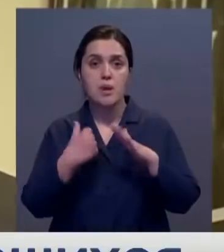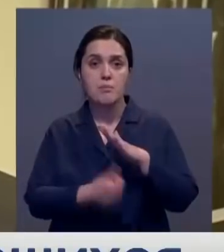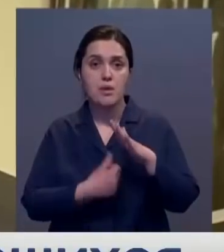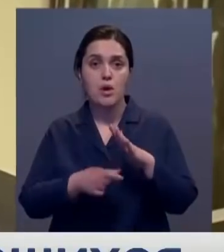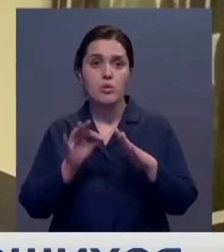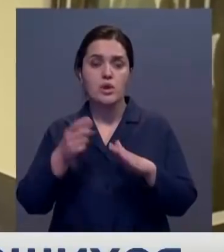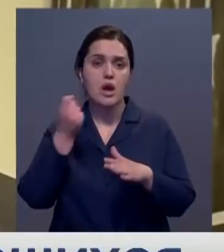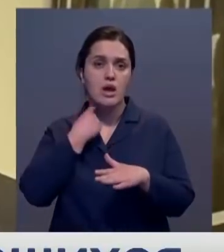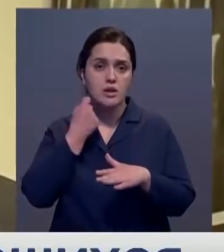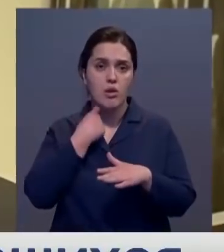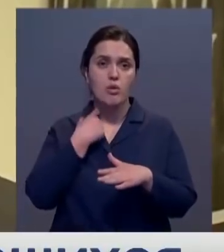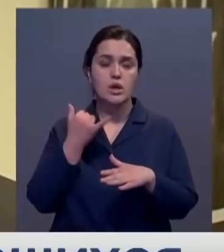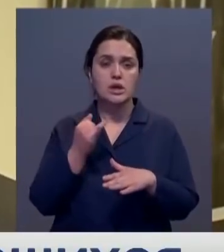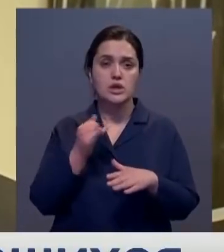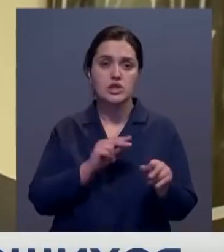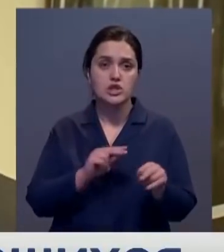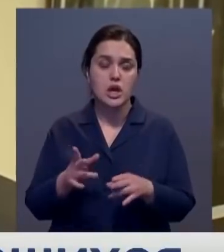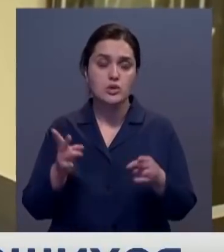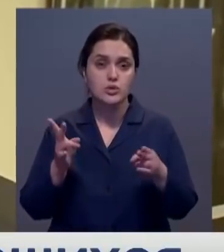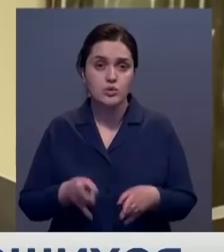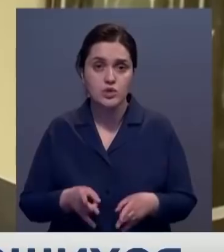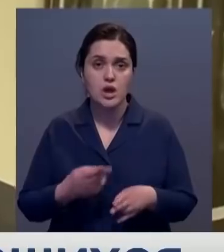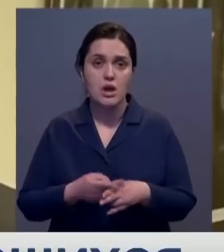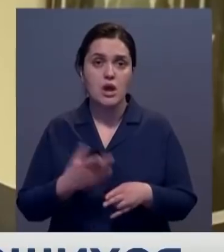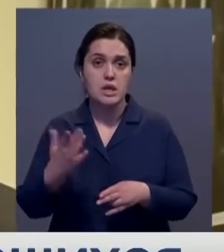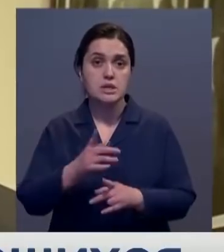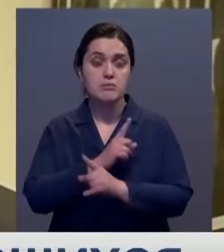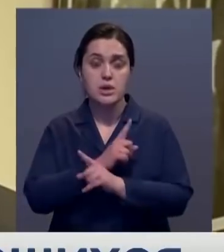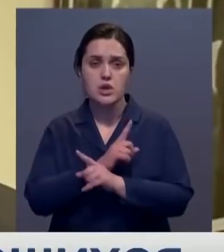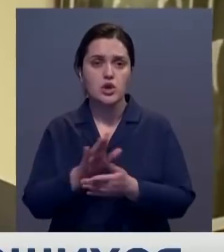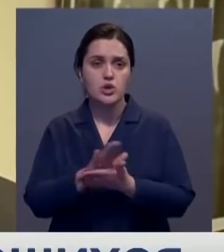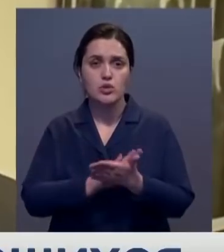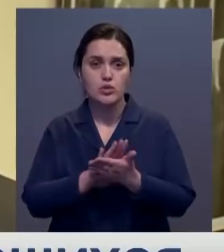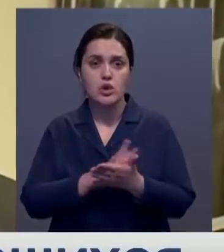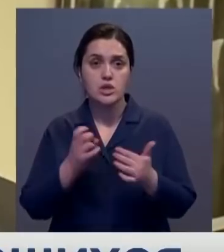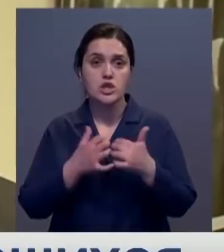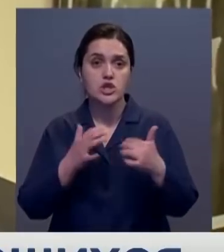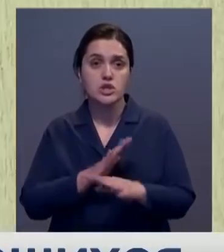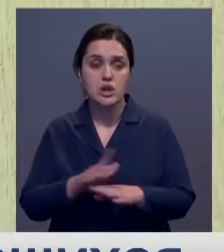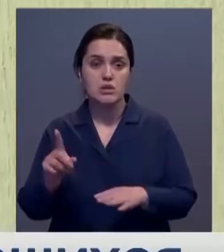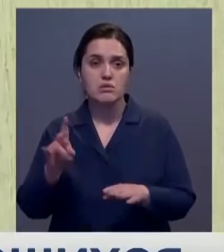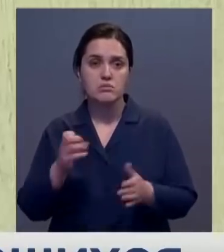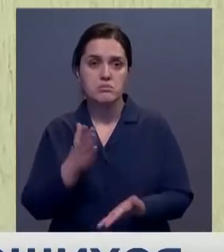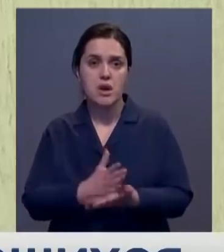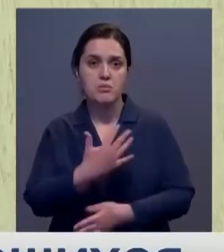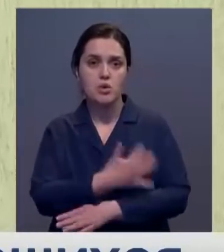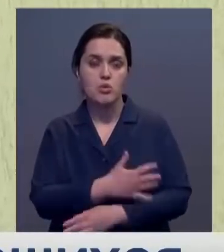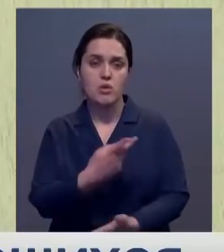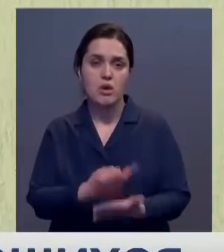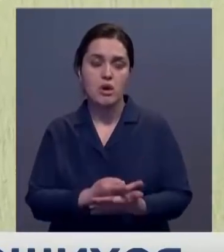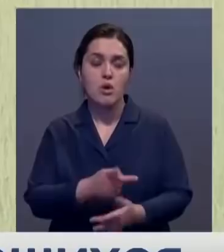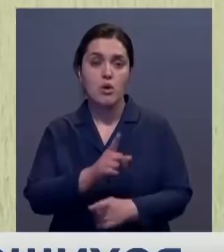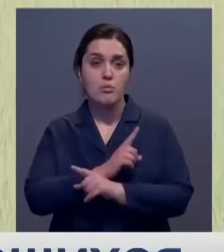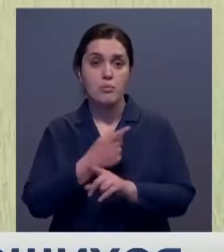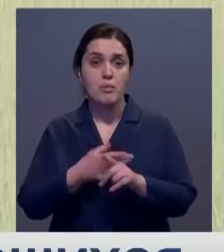гибнет от алкоголя или несчастных случаев. Их смерти никто не считает, потому что люди умирают прямо на улице. Пока единственным местом,